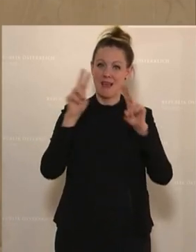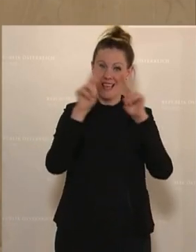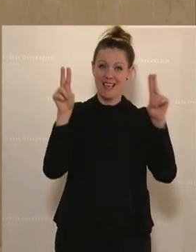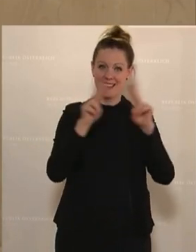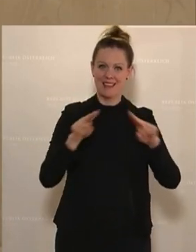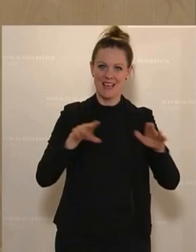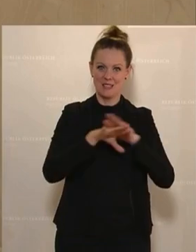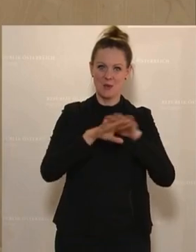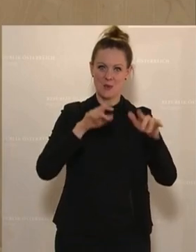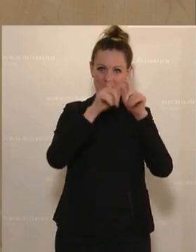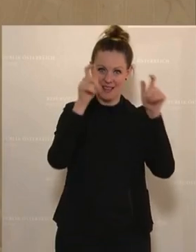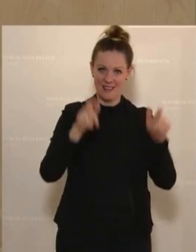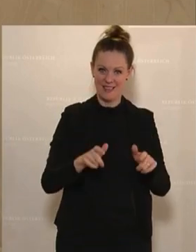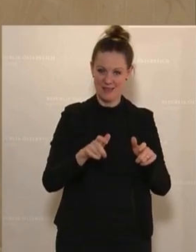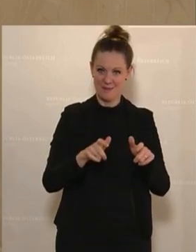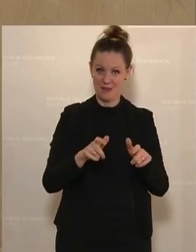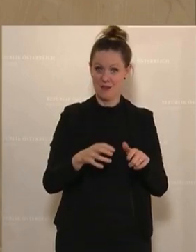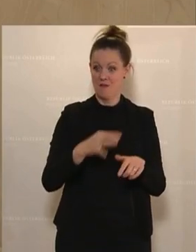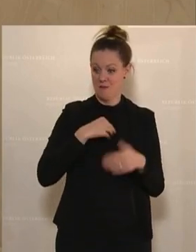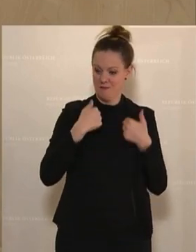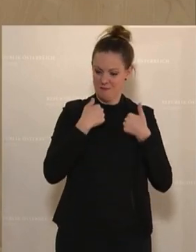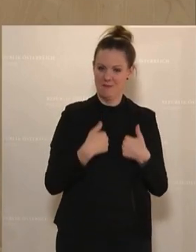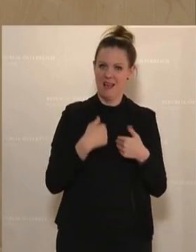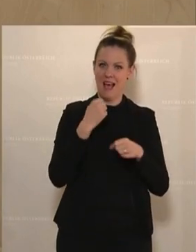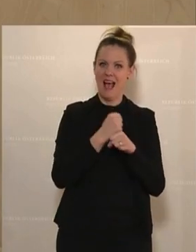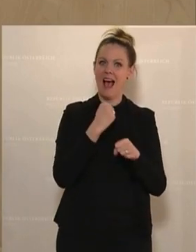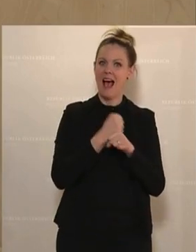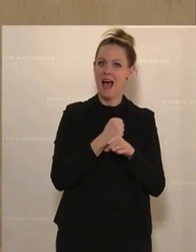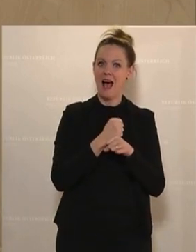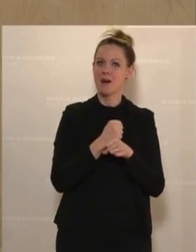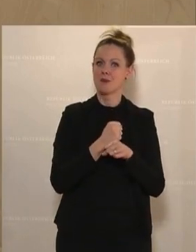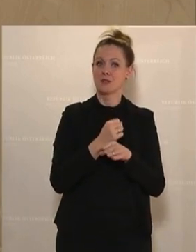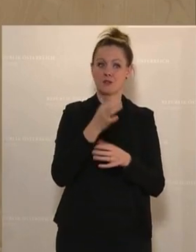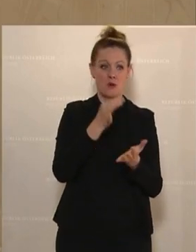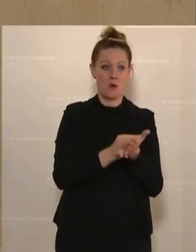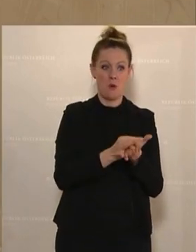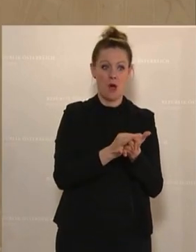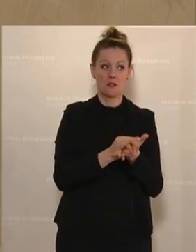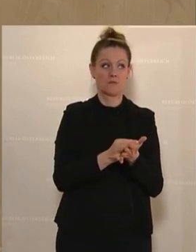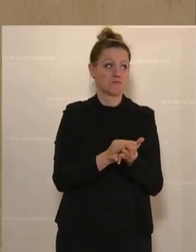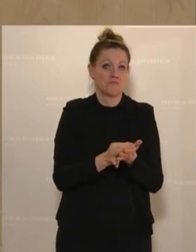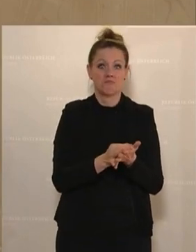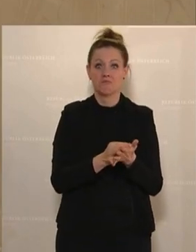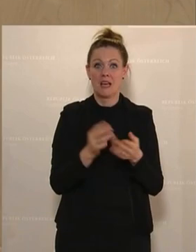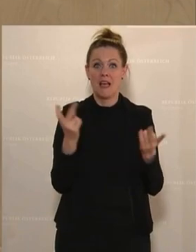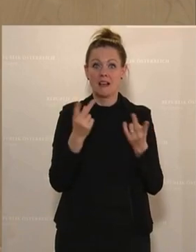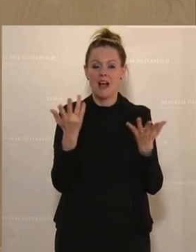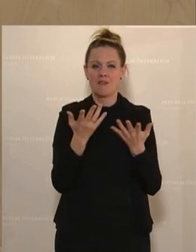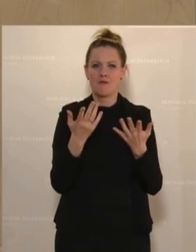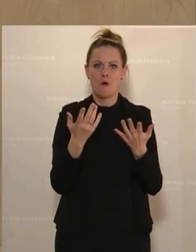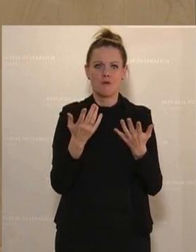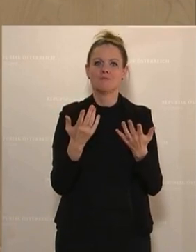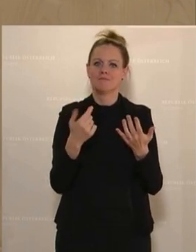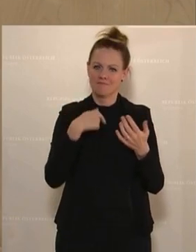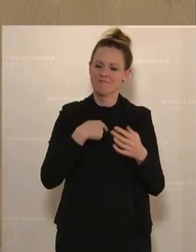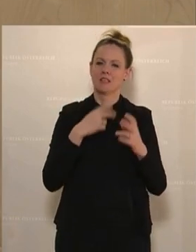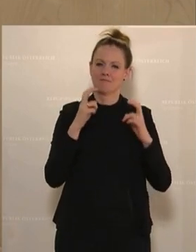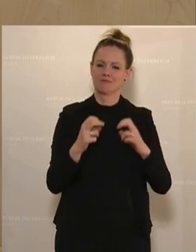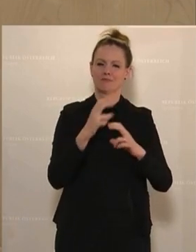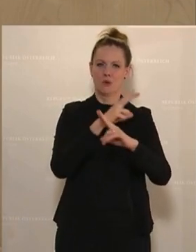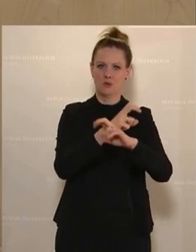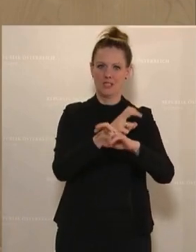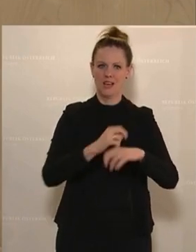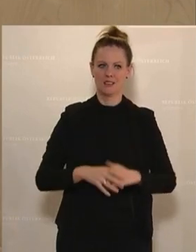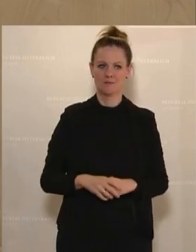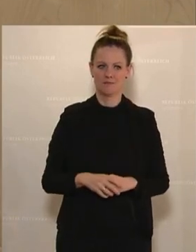Unternehmen, das mir als Arbeitsort location-free Österreich gibt. Ich arbeite